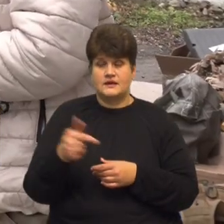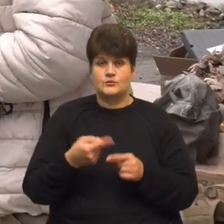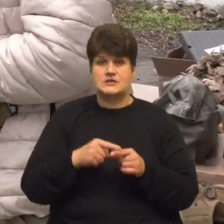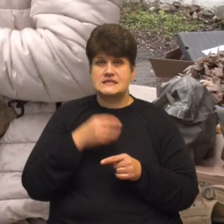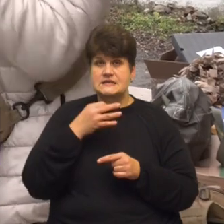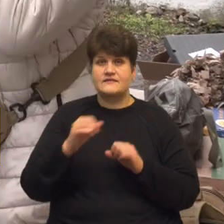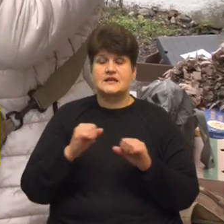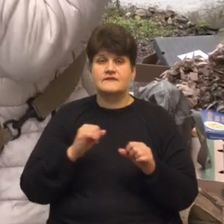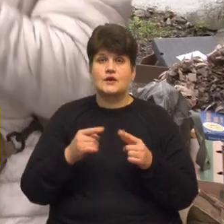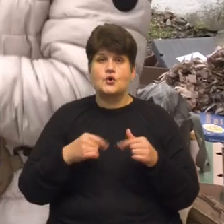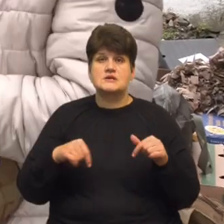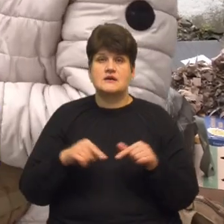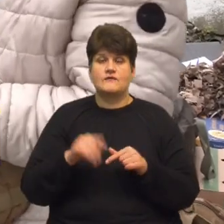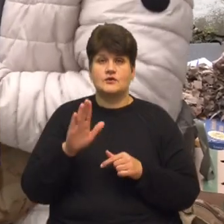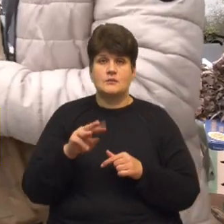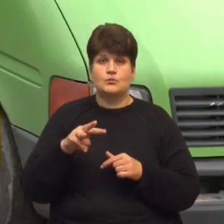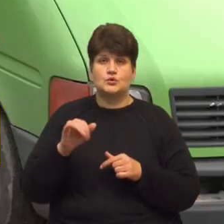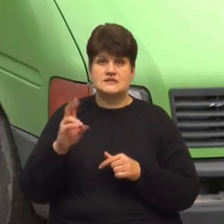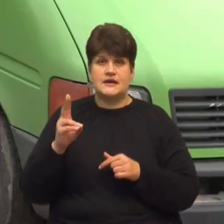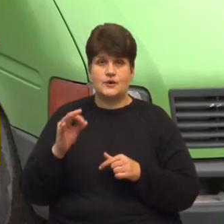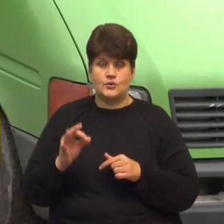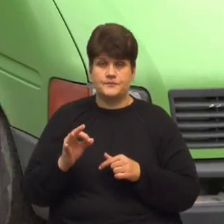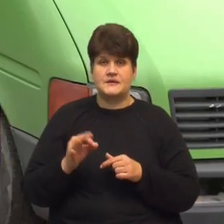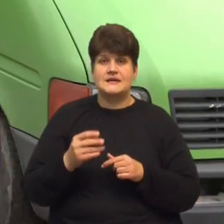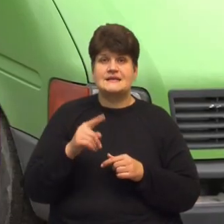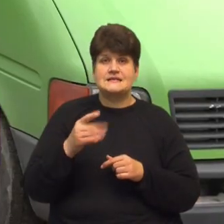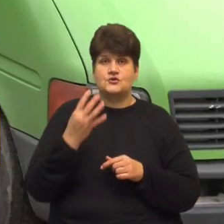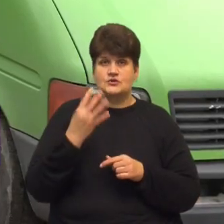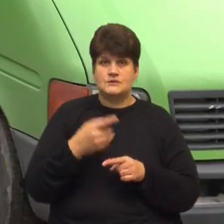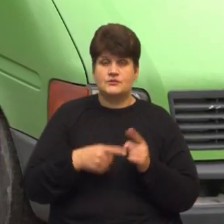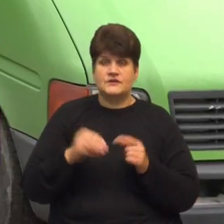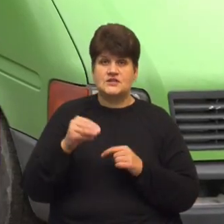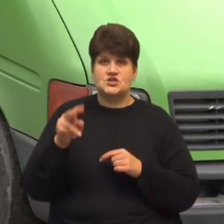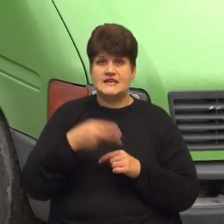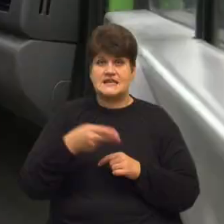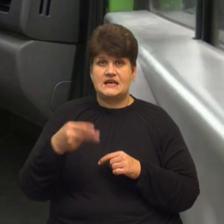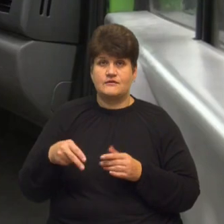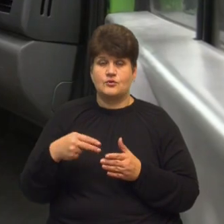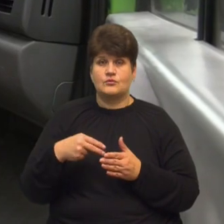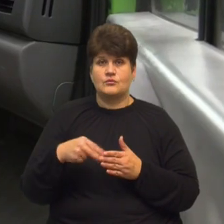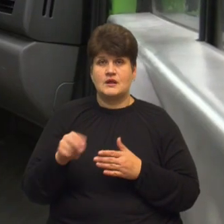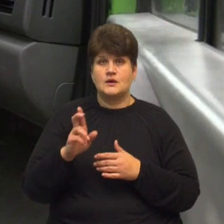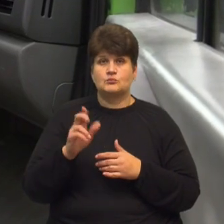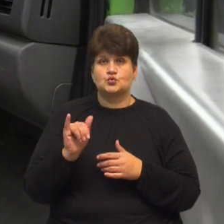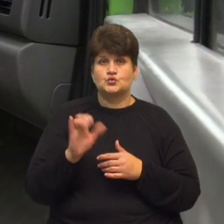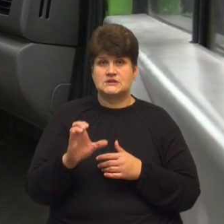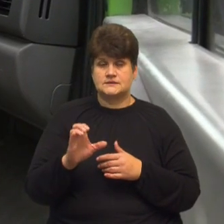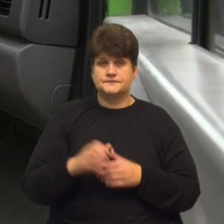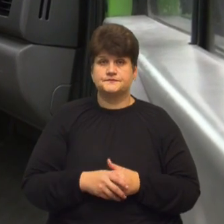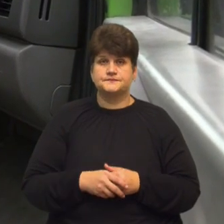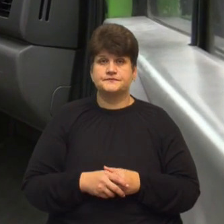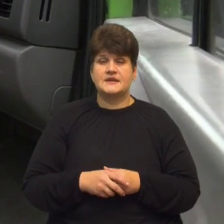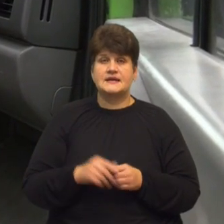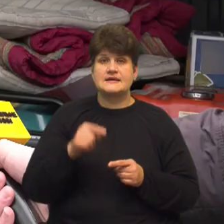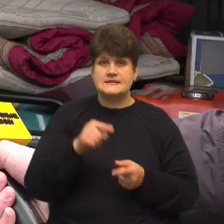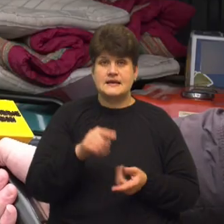керівник організації Володимир Мосейко. Зокрема, каже, за 4,5 тисячі євро придбали бус. І от такий термос